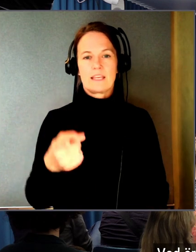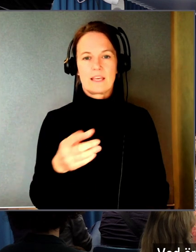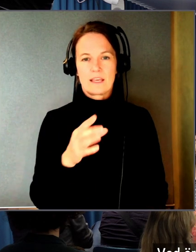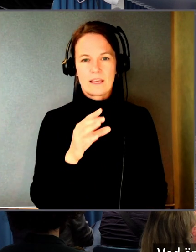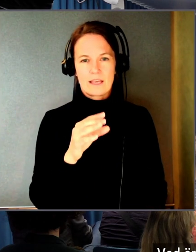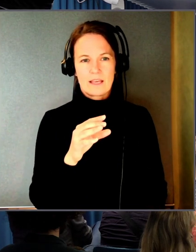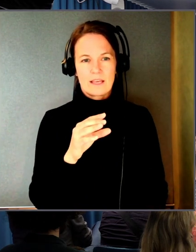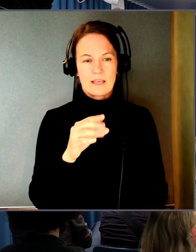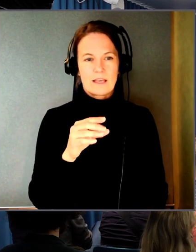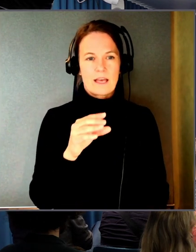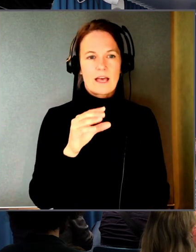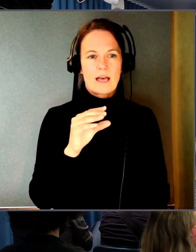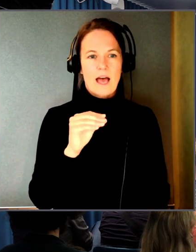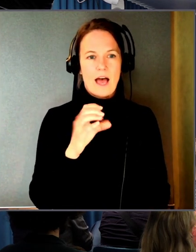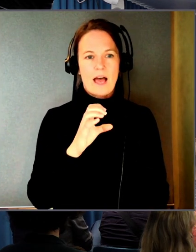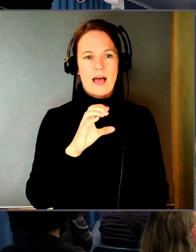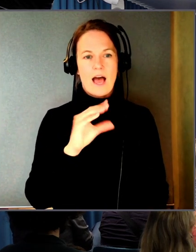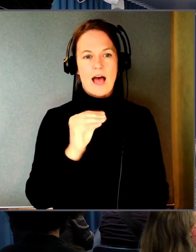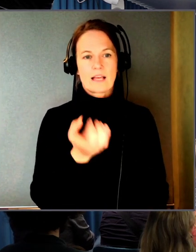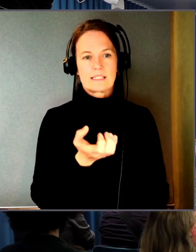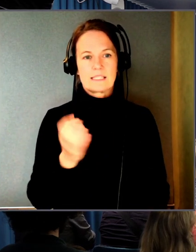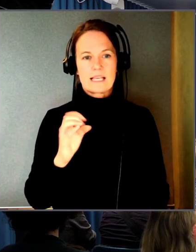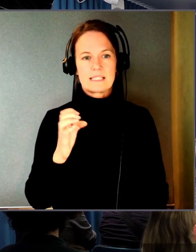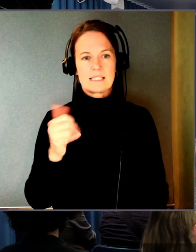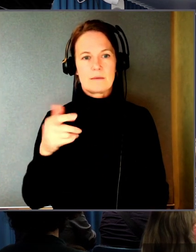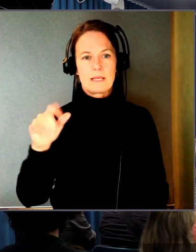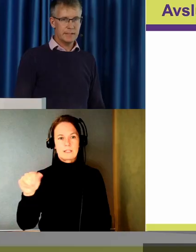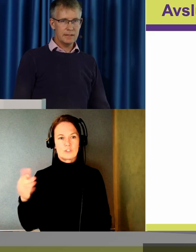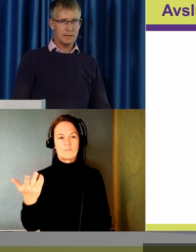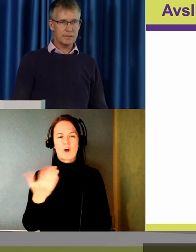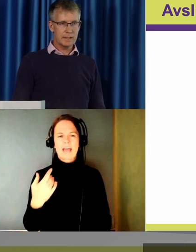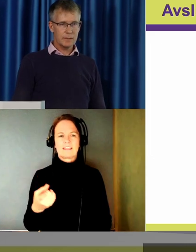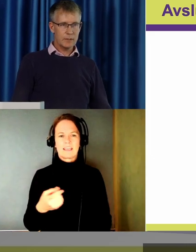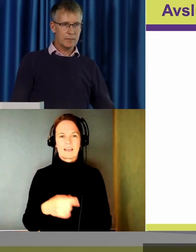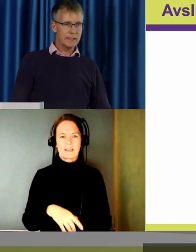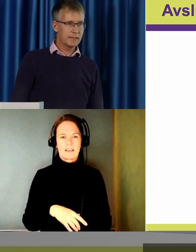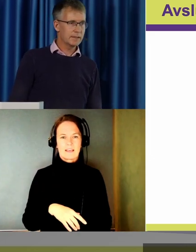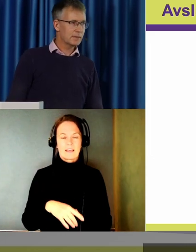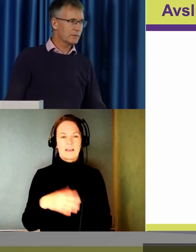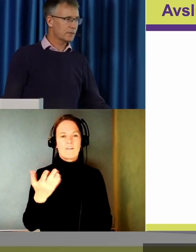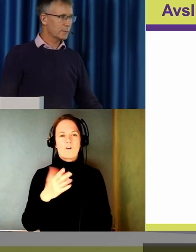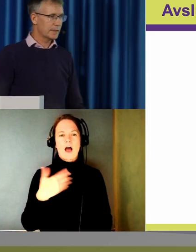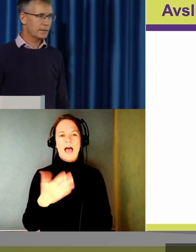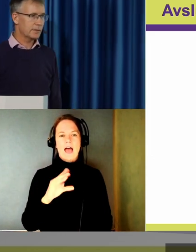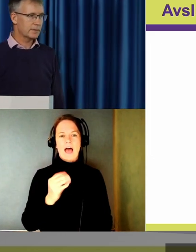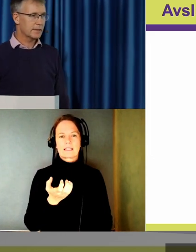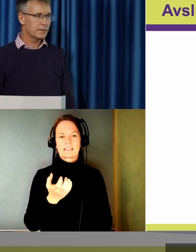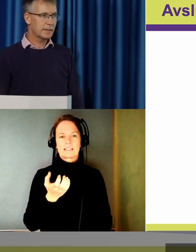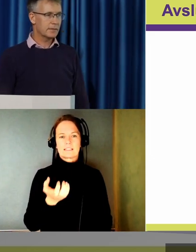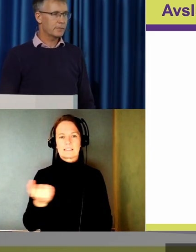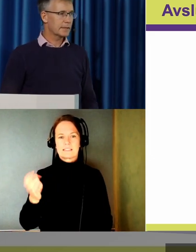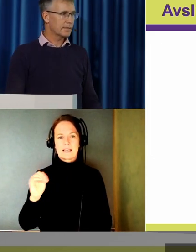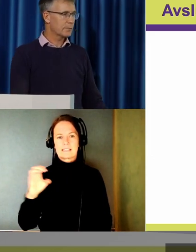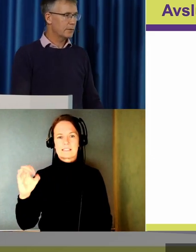skärmarna runt omkring? Det tänkte jag berätta om och sen lite kort tips, hur kan vi gå vidare då? Så att det här bara blir en korvstoppningsdag utan